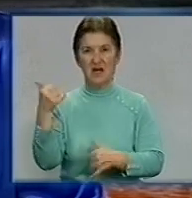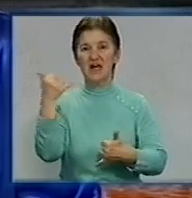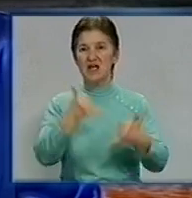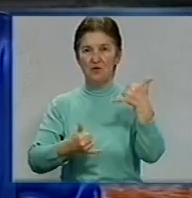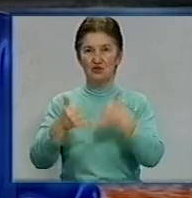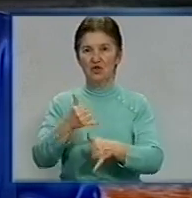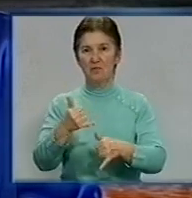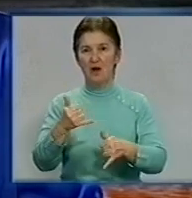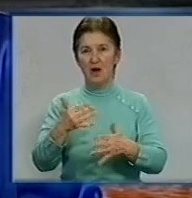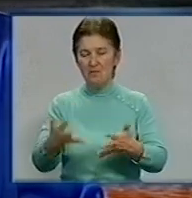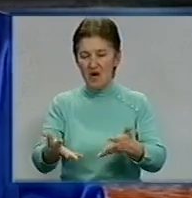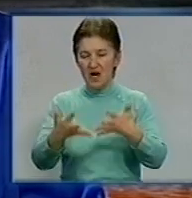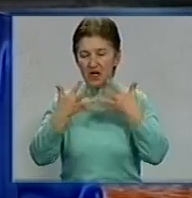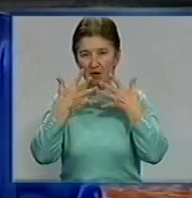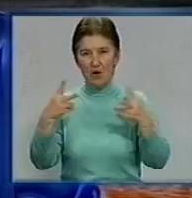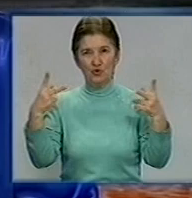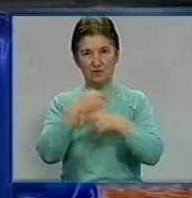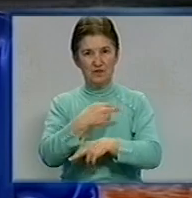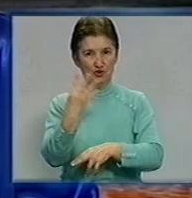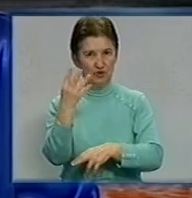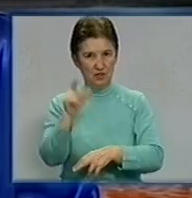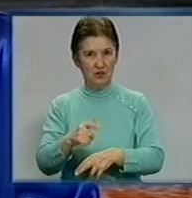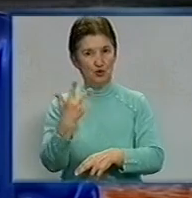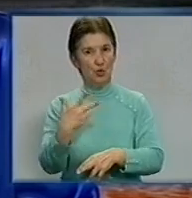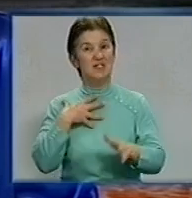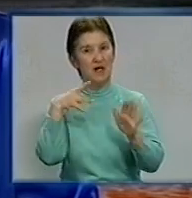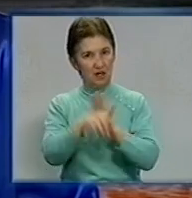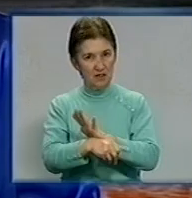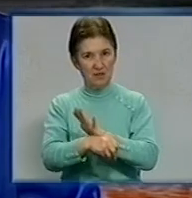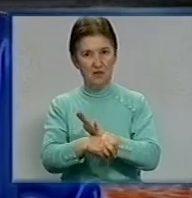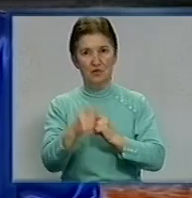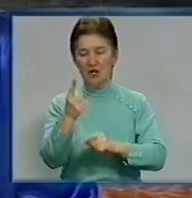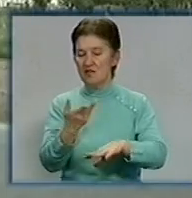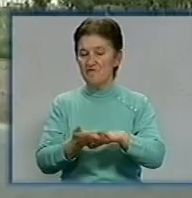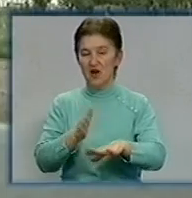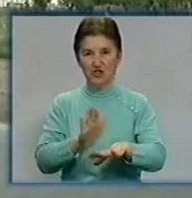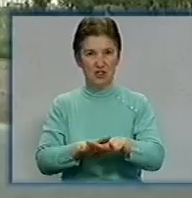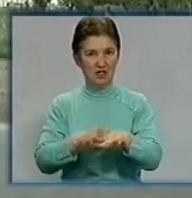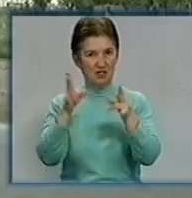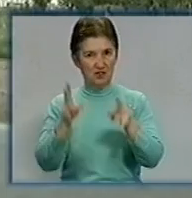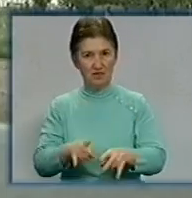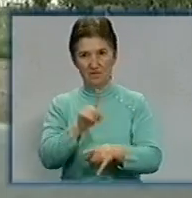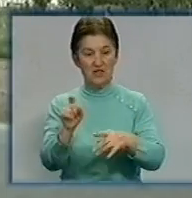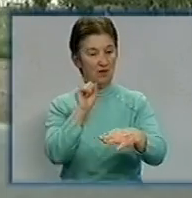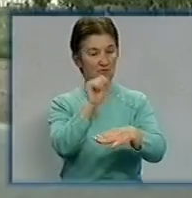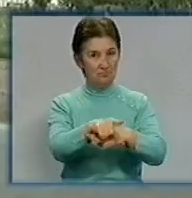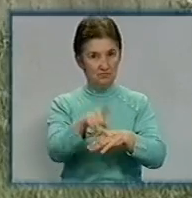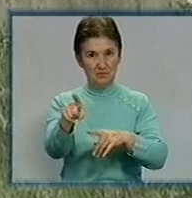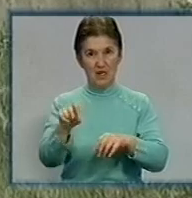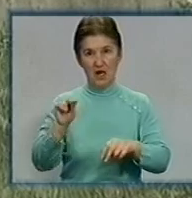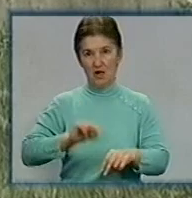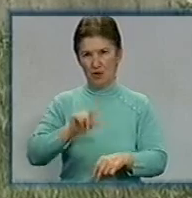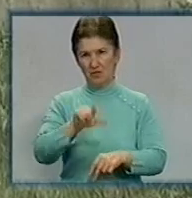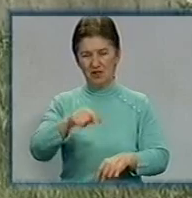парами отруїлися 4 працівника. Троє з них загинуло. Один зазнав важких травм. Робітники, за вказівкою керівника шкірзаводу, у 40